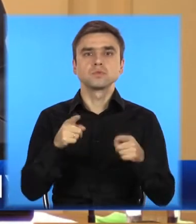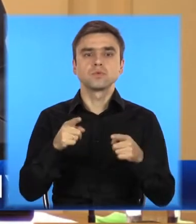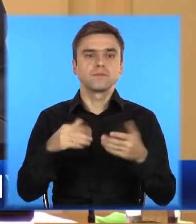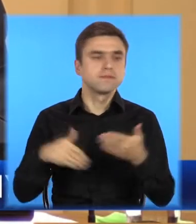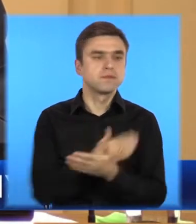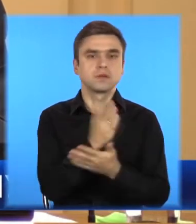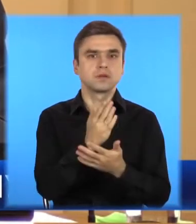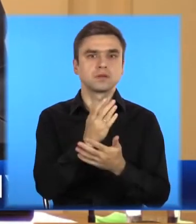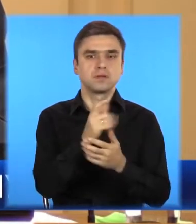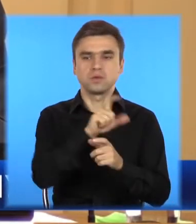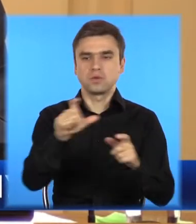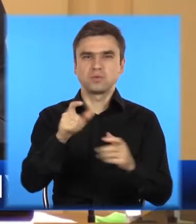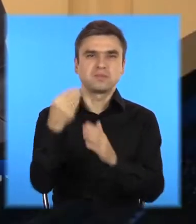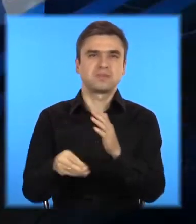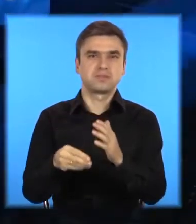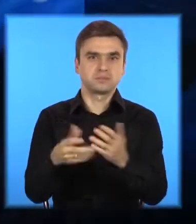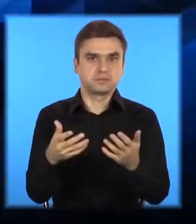не турбуватися за людей.